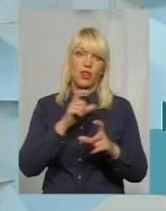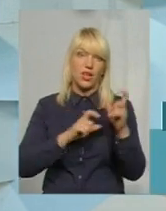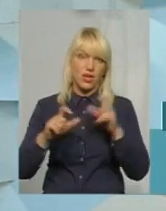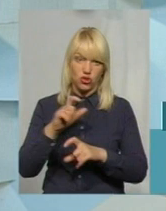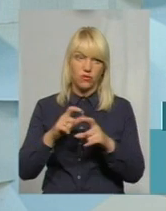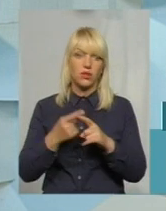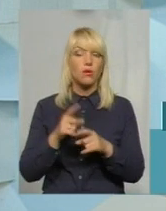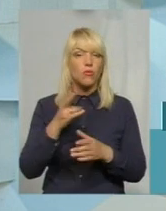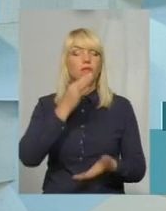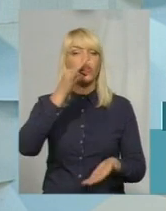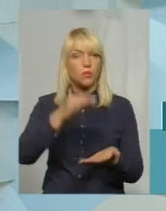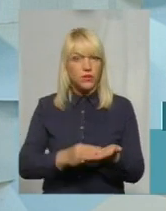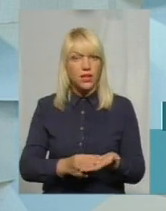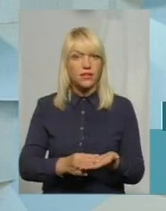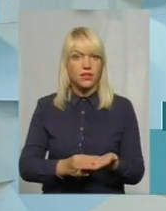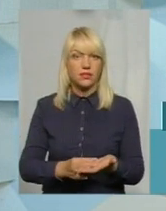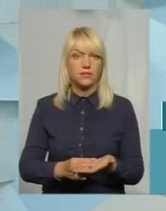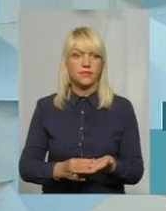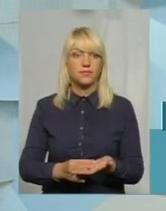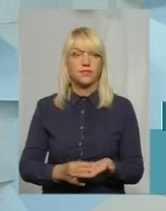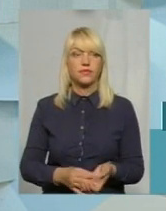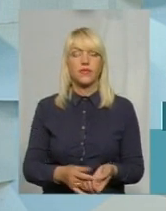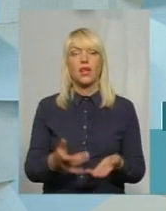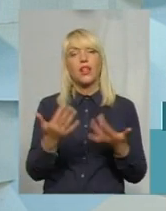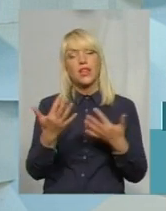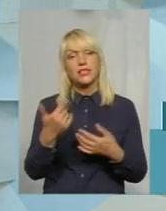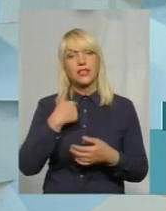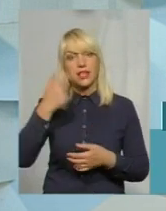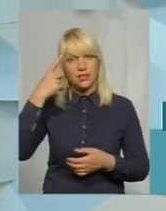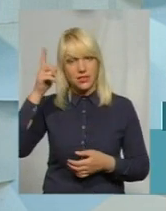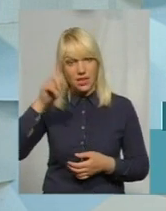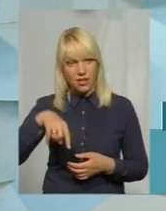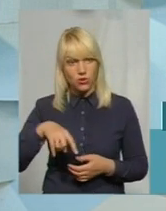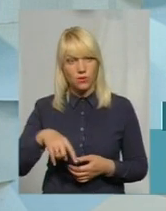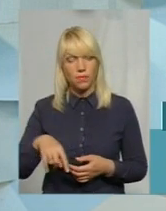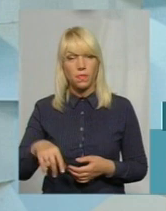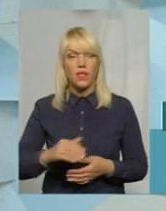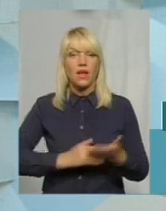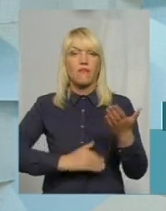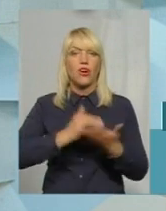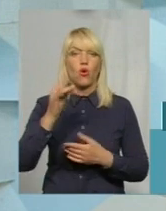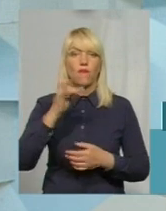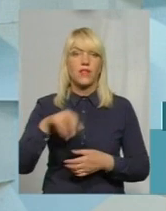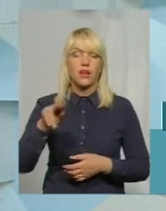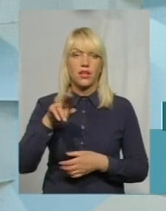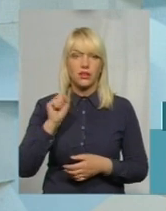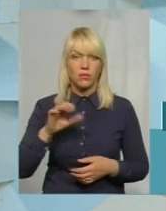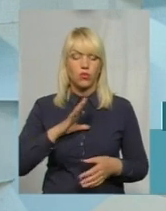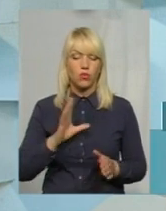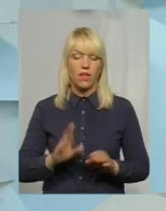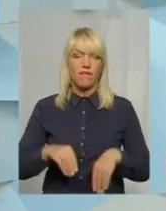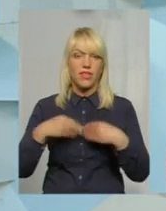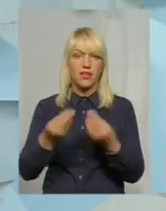відповідати. Все-таки, хоча, я наскільки знаю, у Верховної Ради десь була внесена